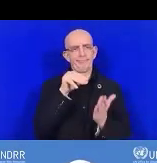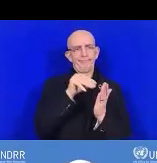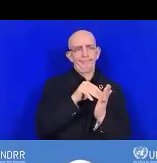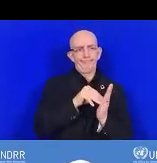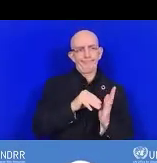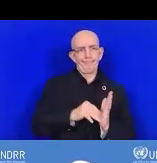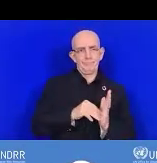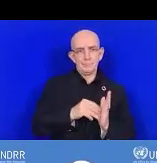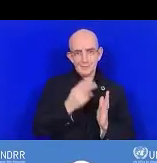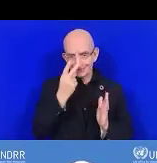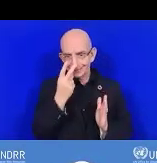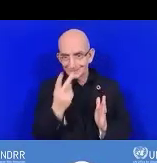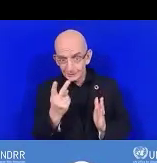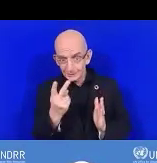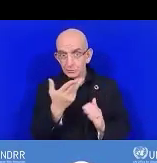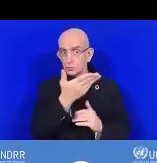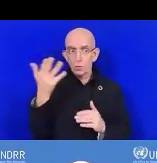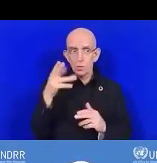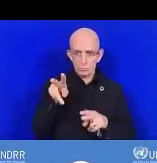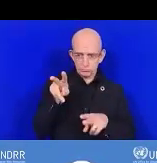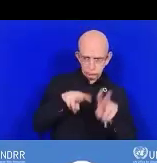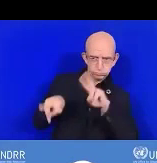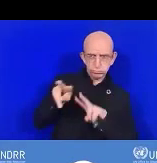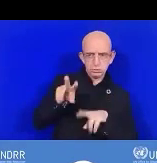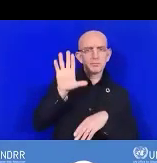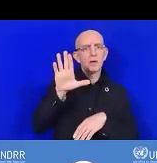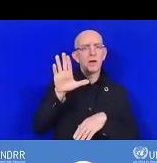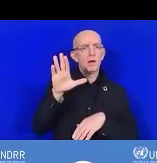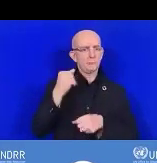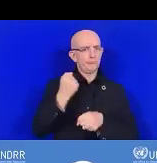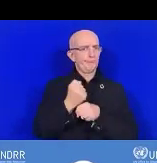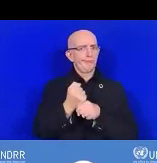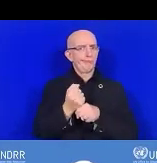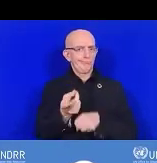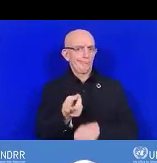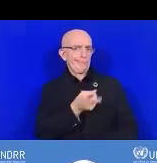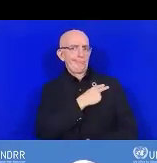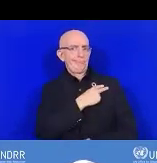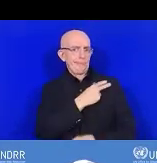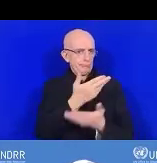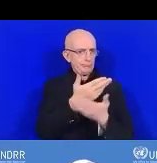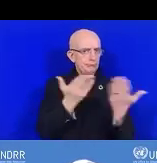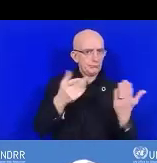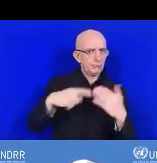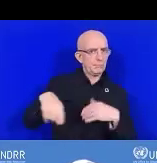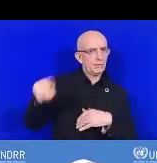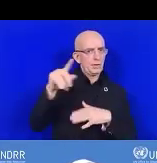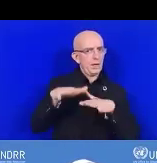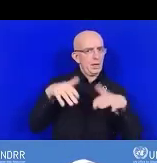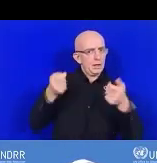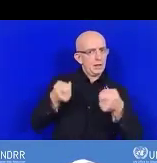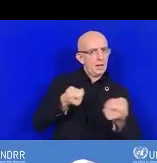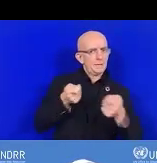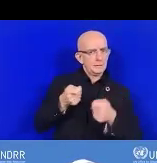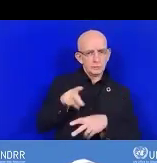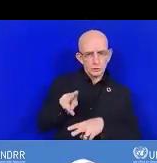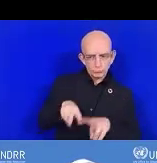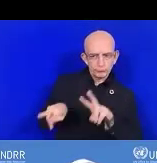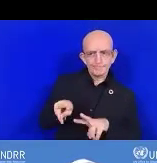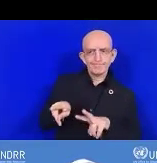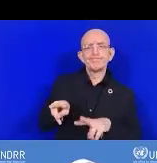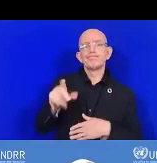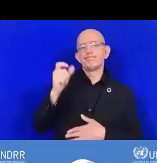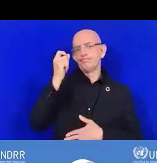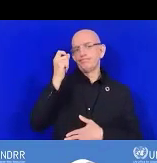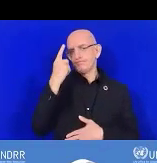gouvernementales de la vie doivent comprendre les obstacles auxquels